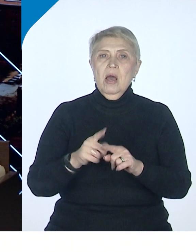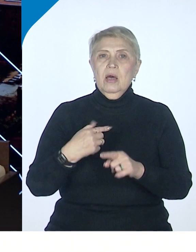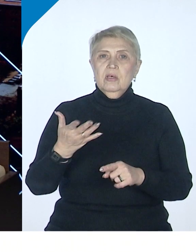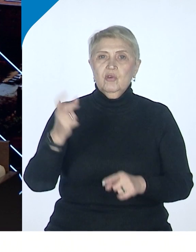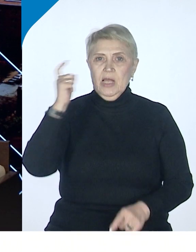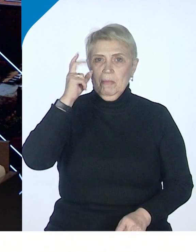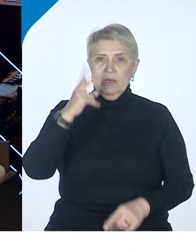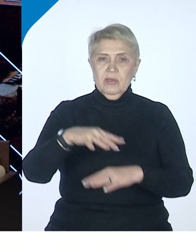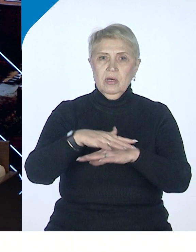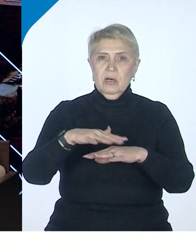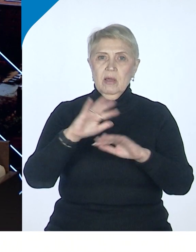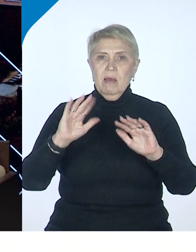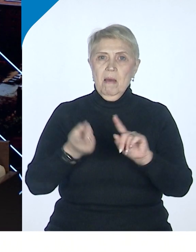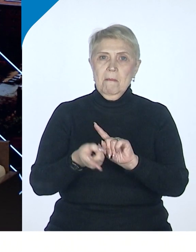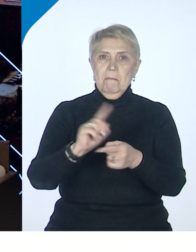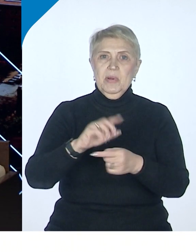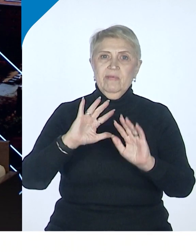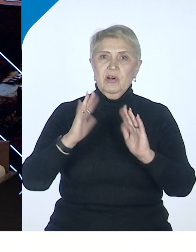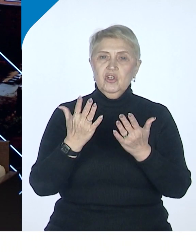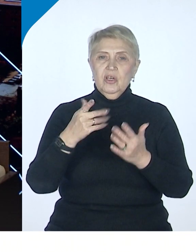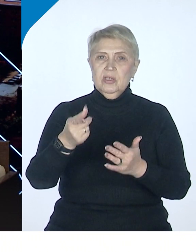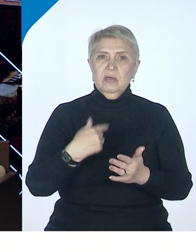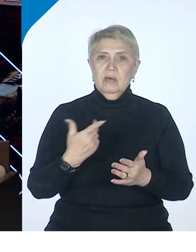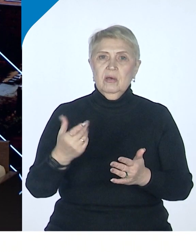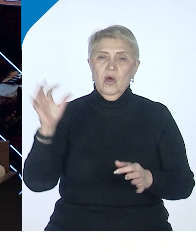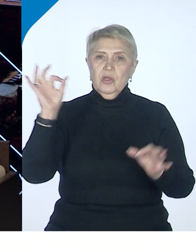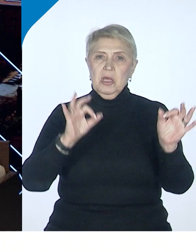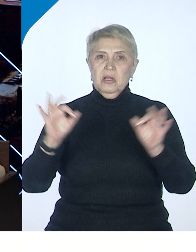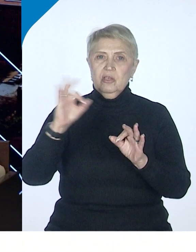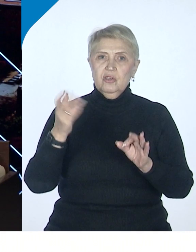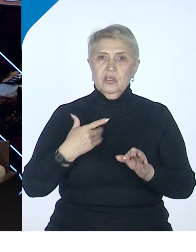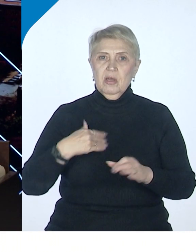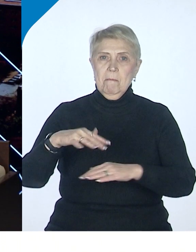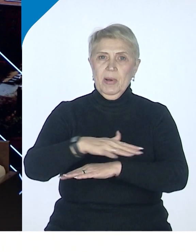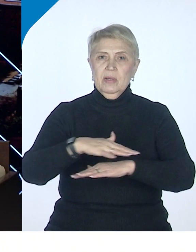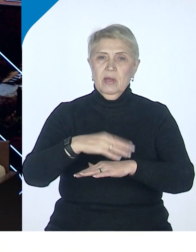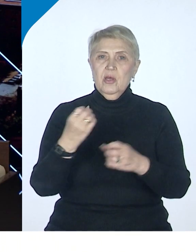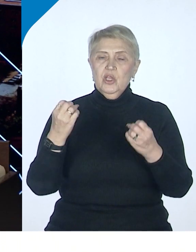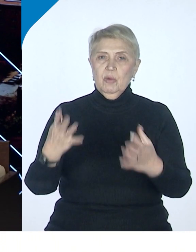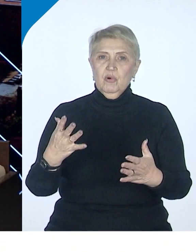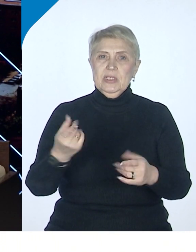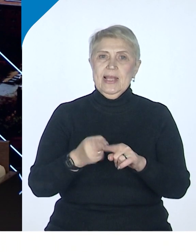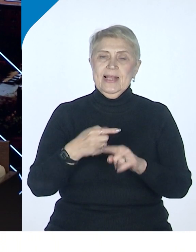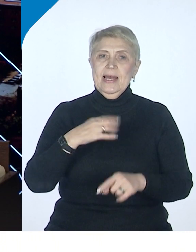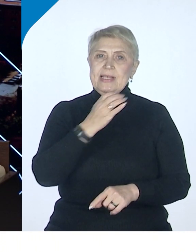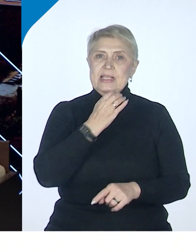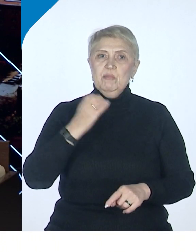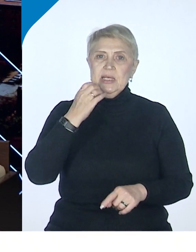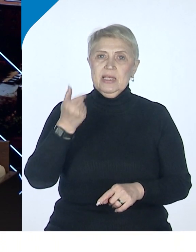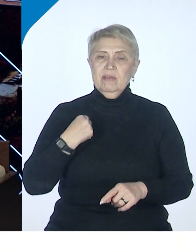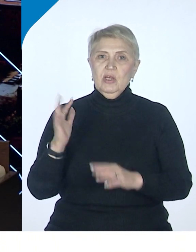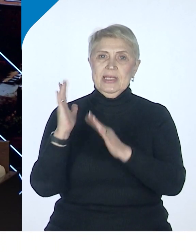превращается уже в такой логистический полигон не просто для сибирского леса, угля